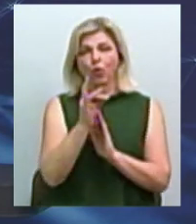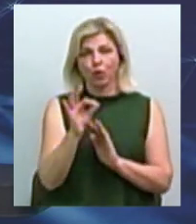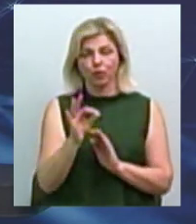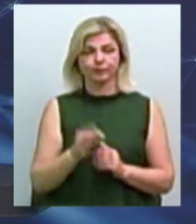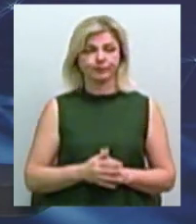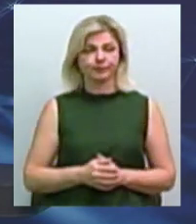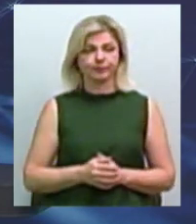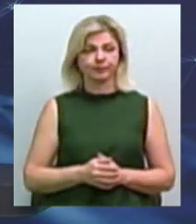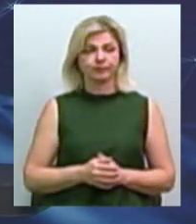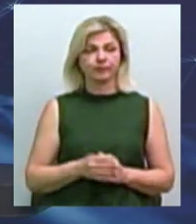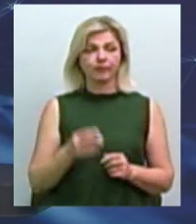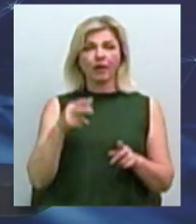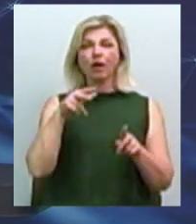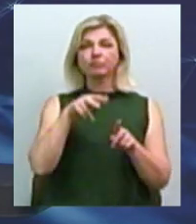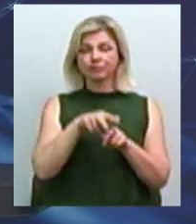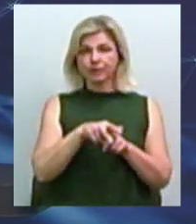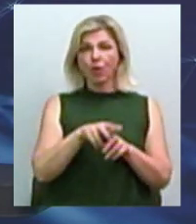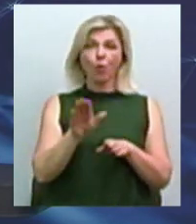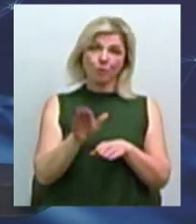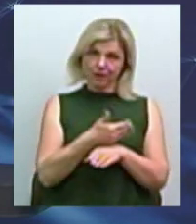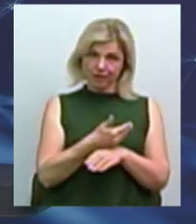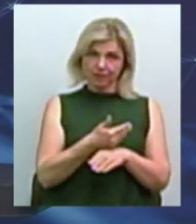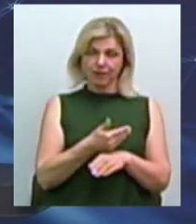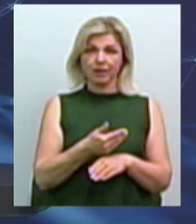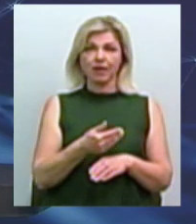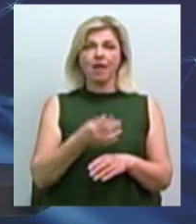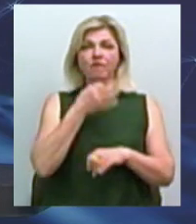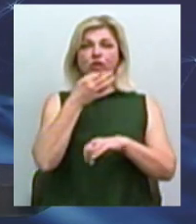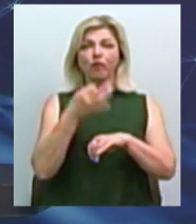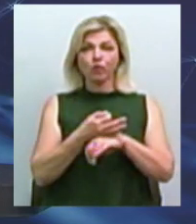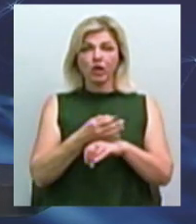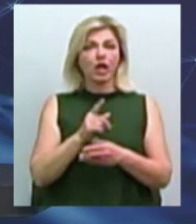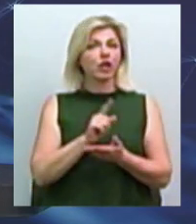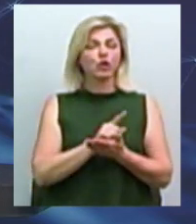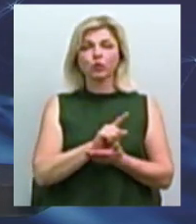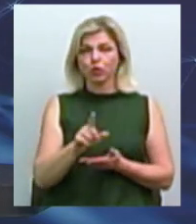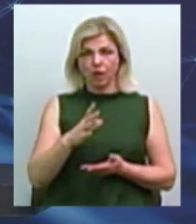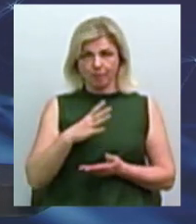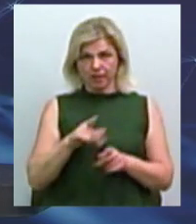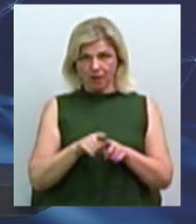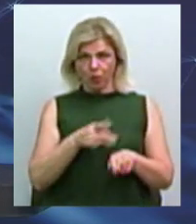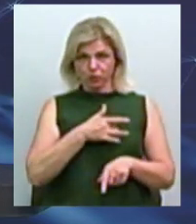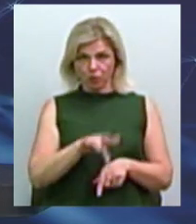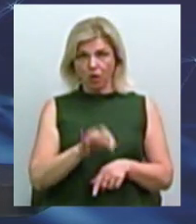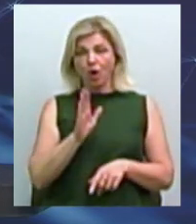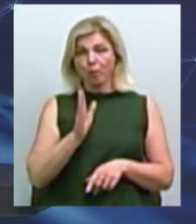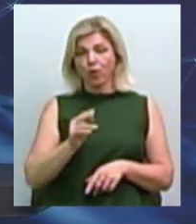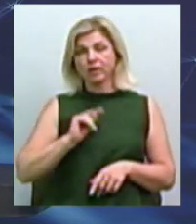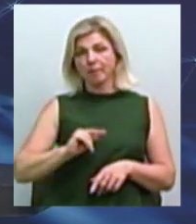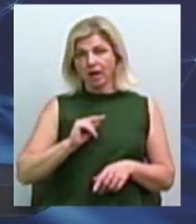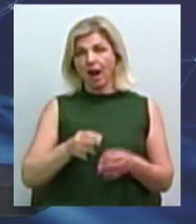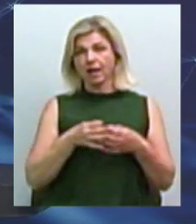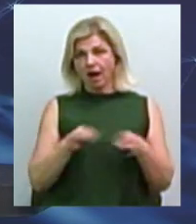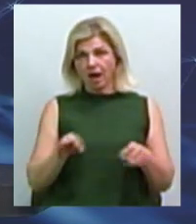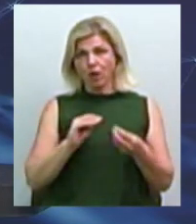обтяжливі норми приберіть, відповідальність не має бути такою жорсткою, і ми будемо всі працювати легально, ніяких проблем не